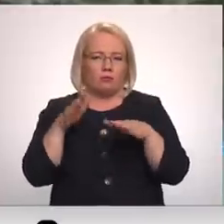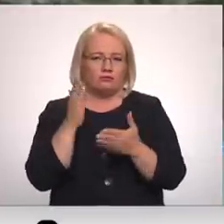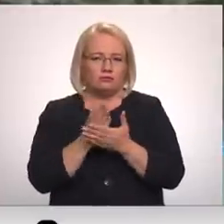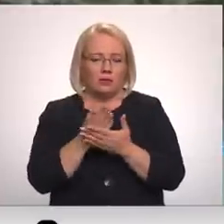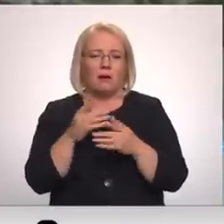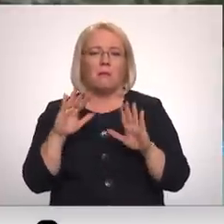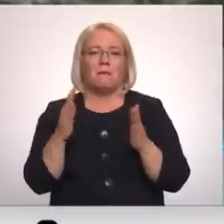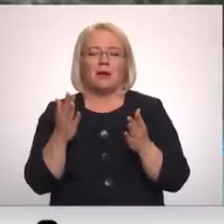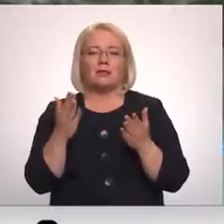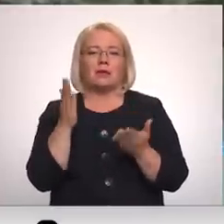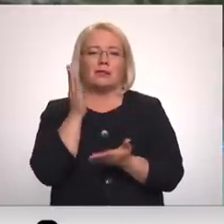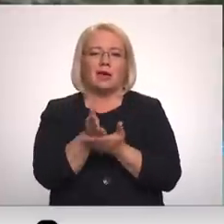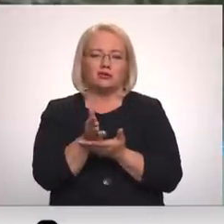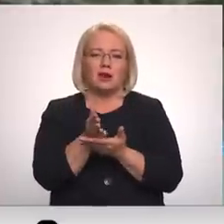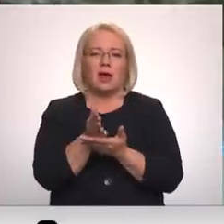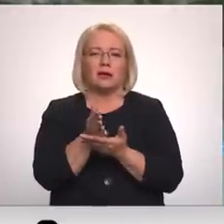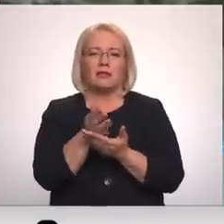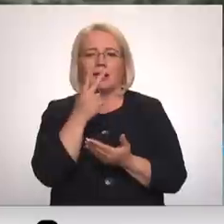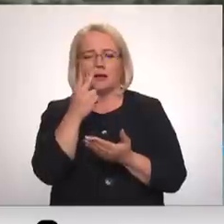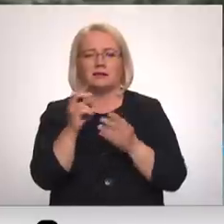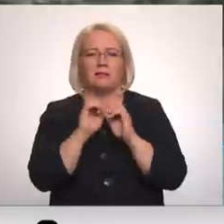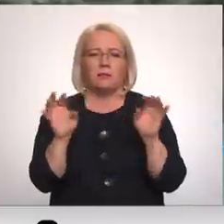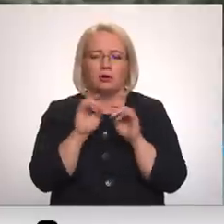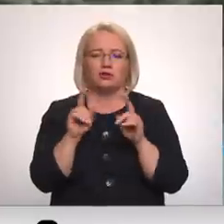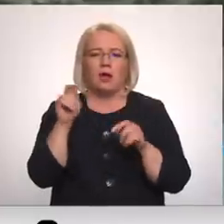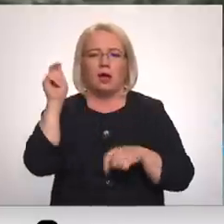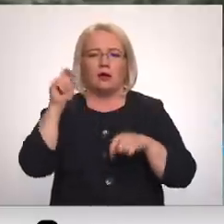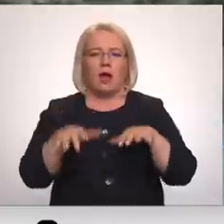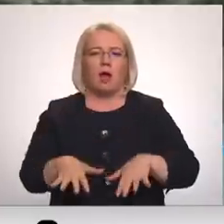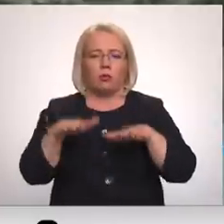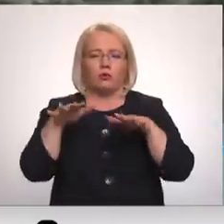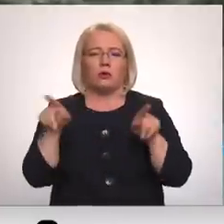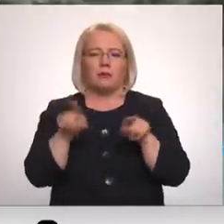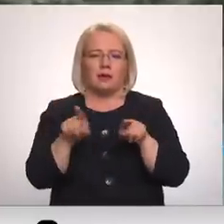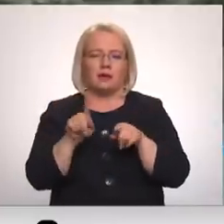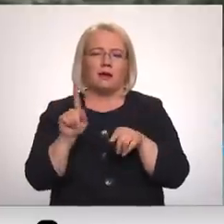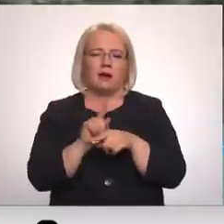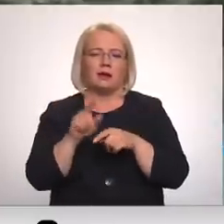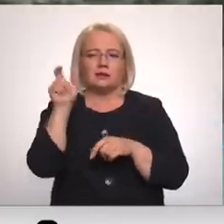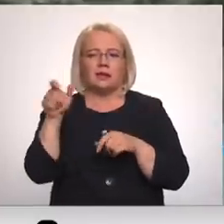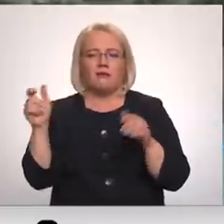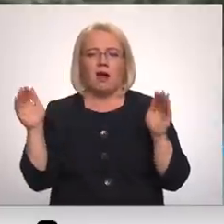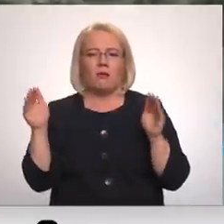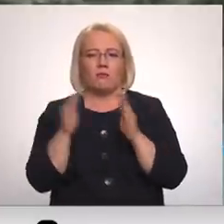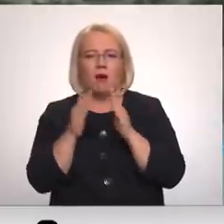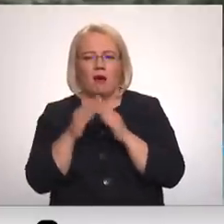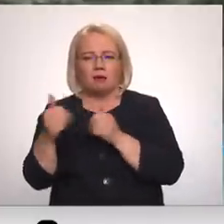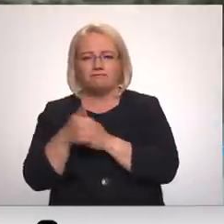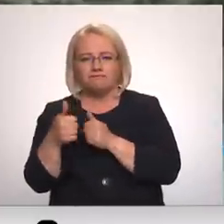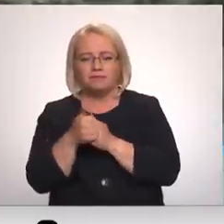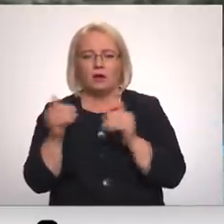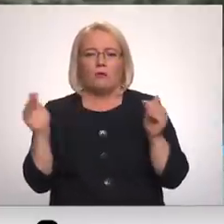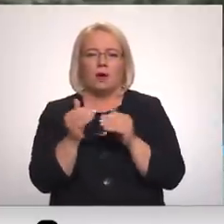reportāžā un tieši redē, ka lietus ir radījis arī aplūdums noteikti gan pie cilvēku mājām, mazdārziņos gan arī uz